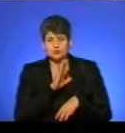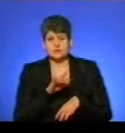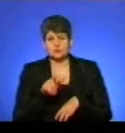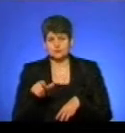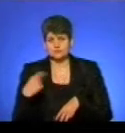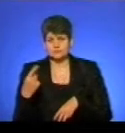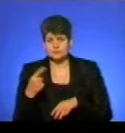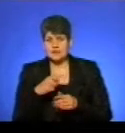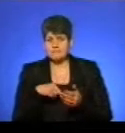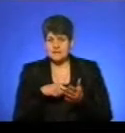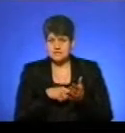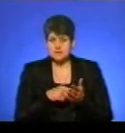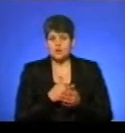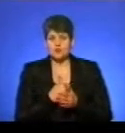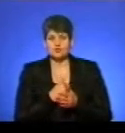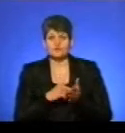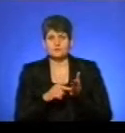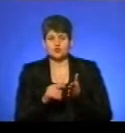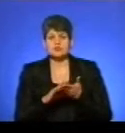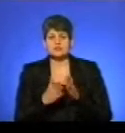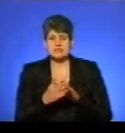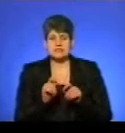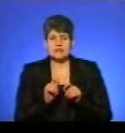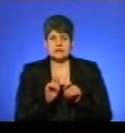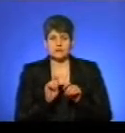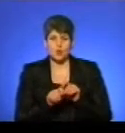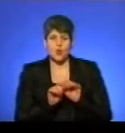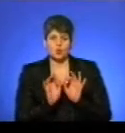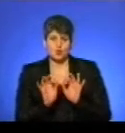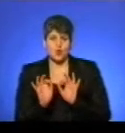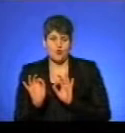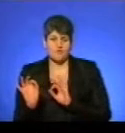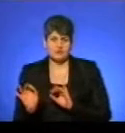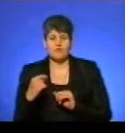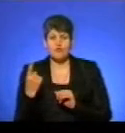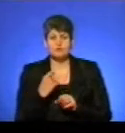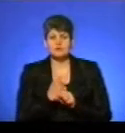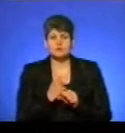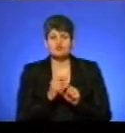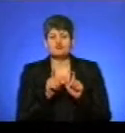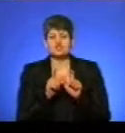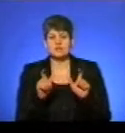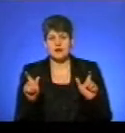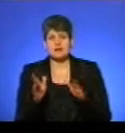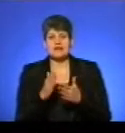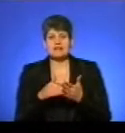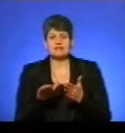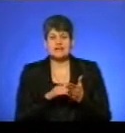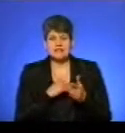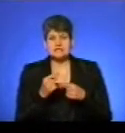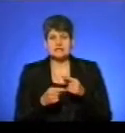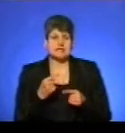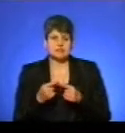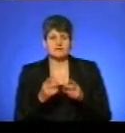і міста. Хочу відміти, що ситуація контрольована, в області працює штаб з ліквідацією наслідки надзвичайної